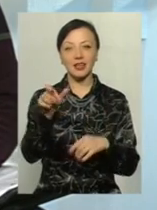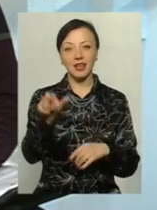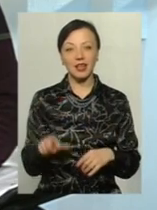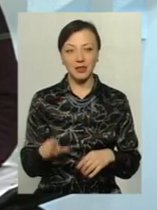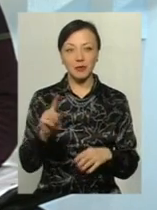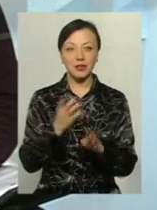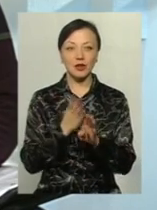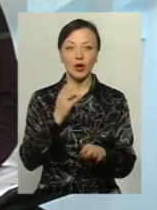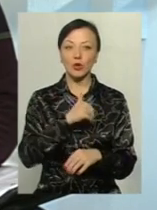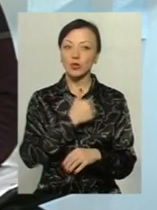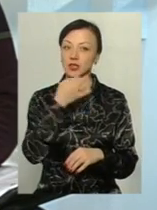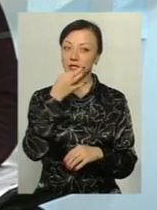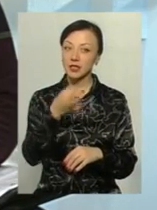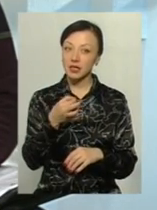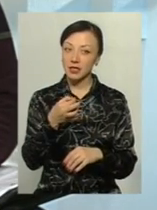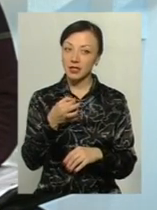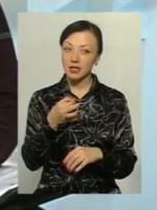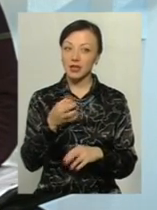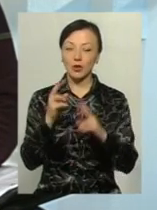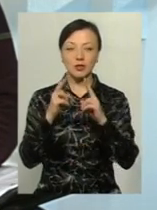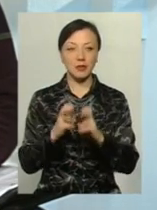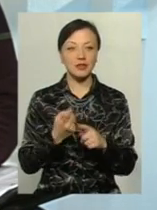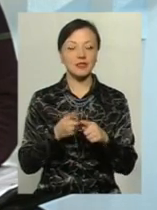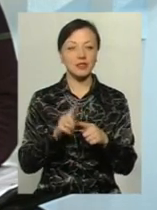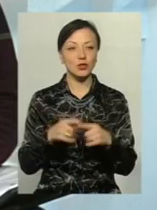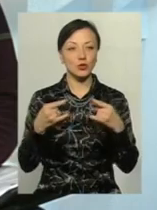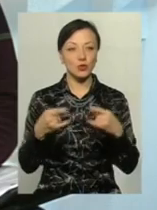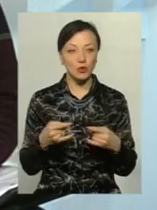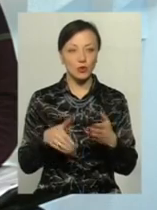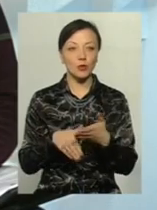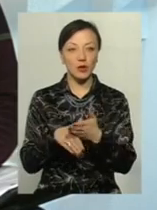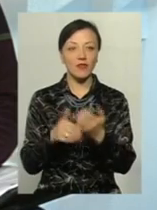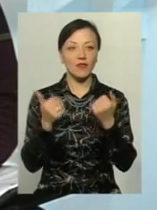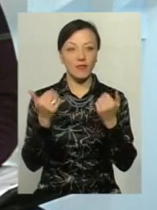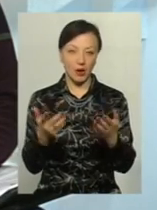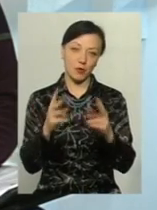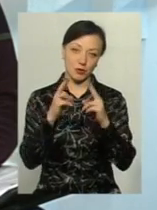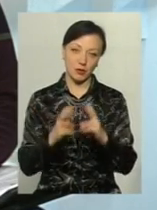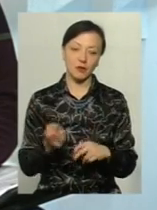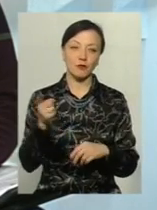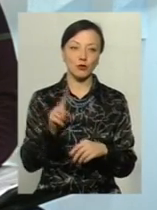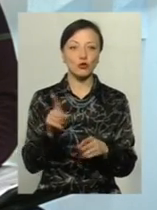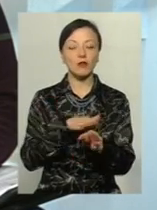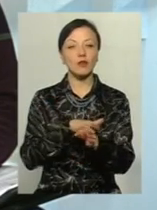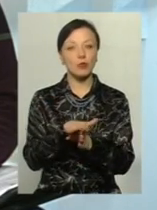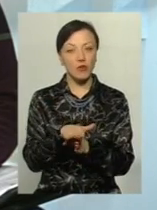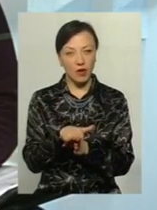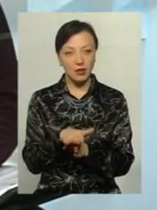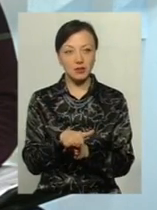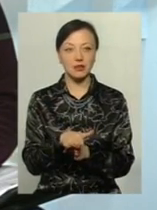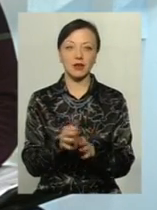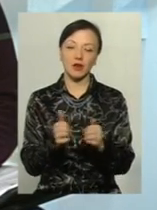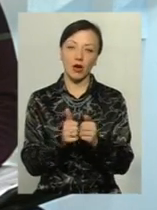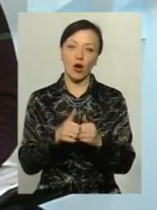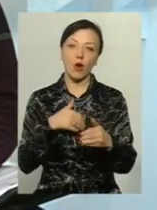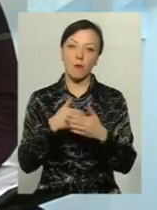насамперед хочу сказати, я хочу розібратися у цій студії і допомогти вам розібратися у тому, що відбувається довкола